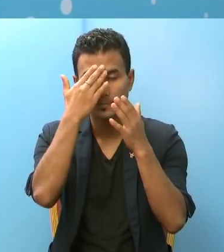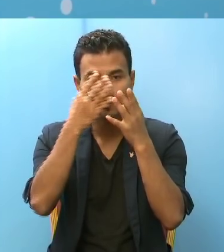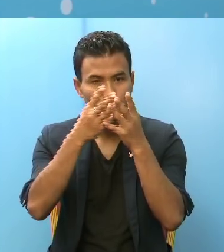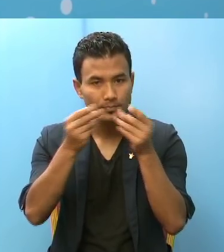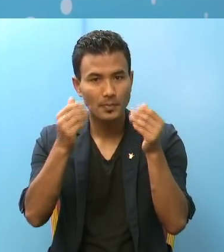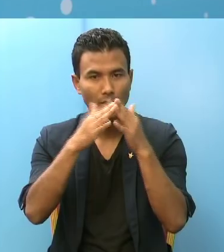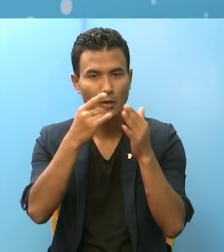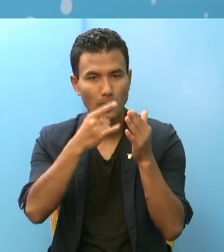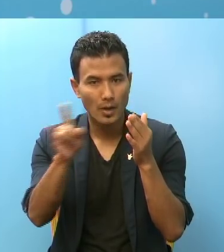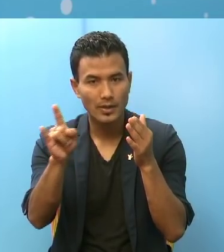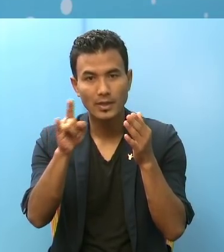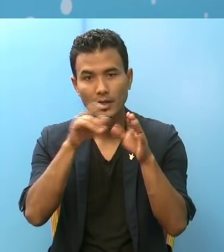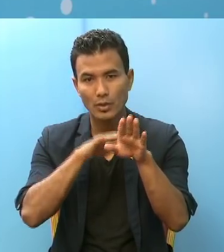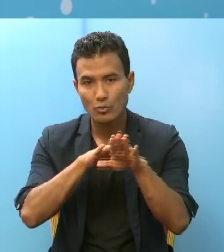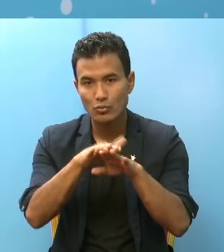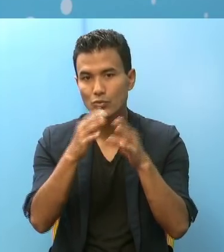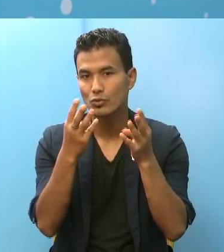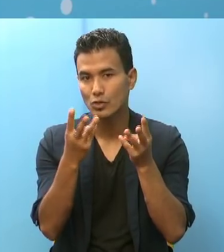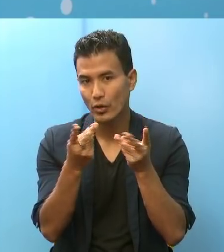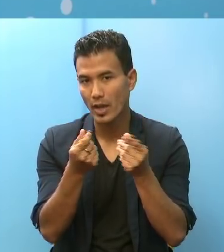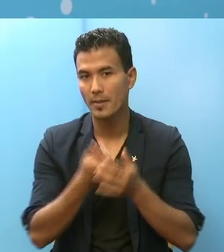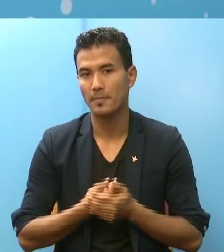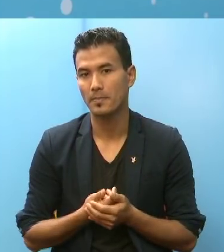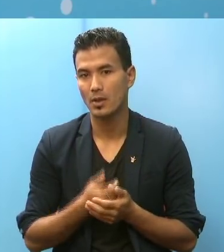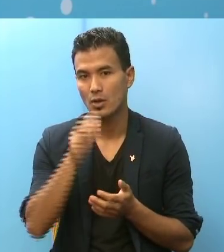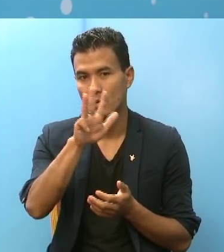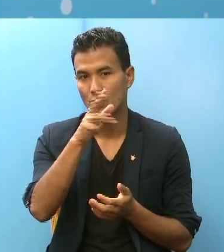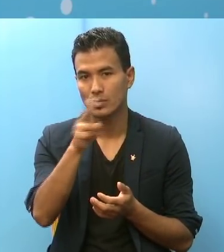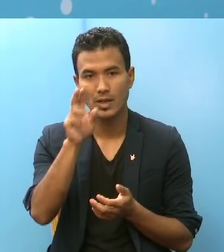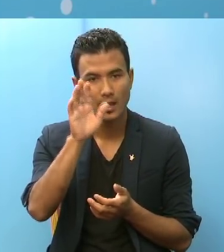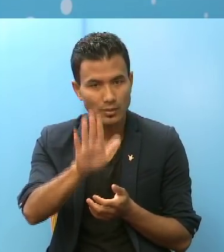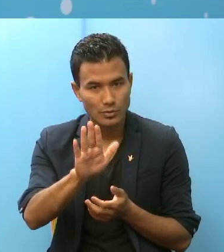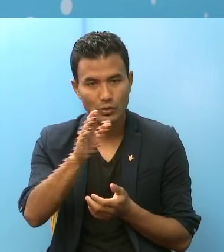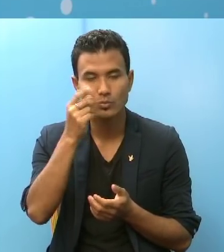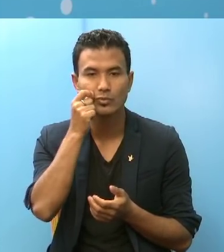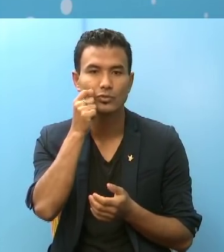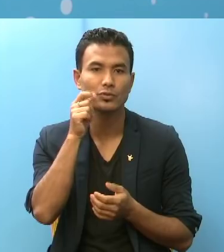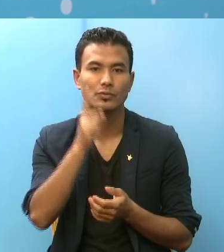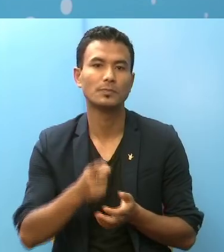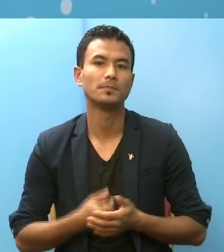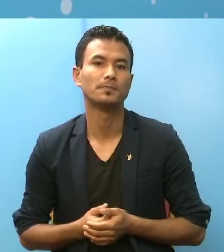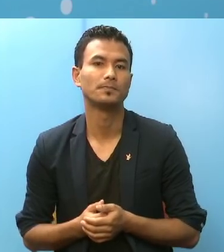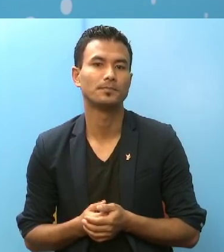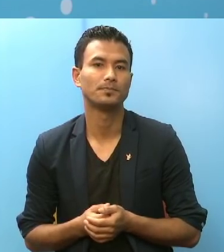भायर घर फरकीनू उने अरू को संख्या नव जना छा जो पूरू सुनों छा